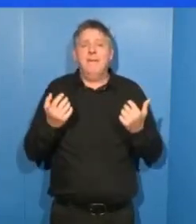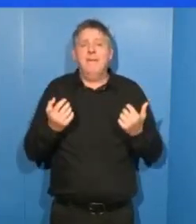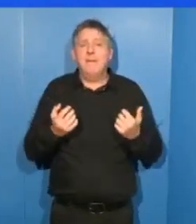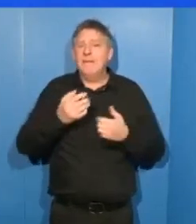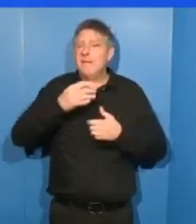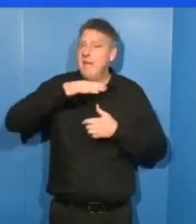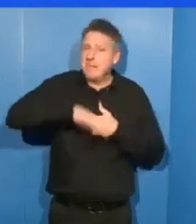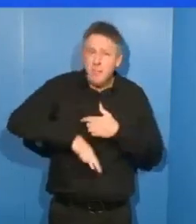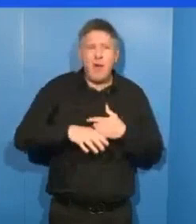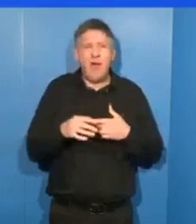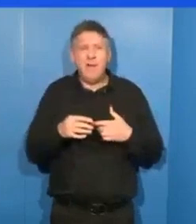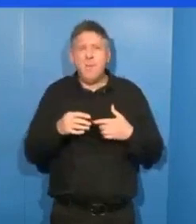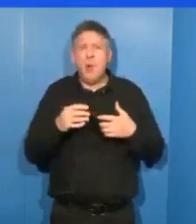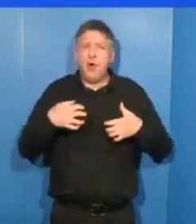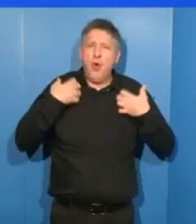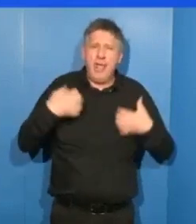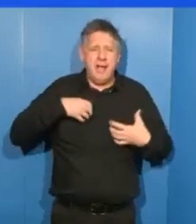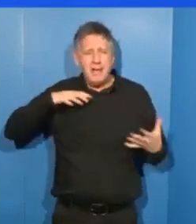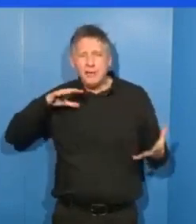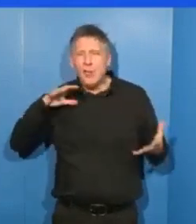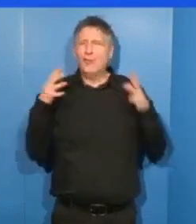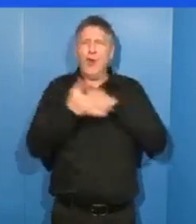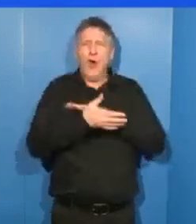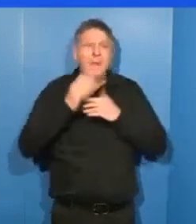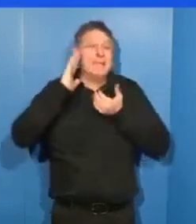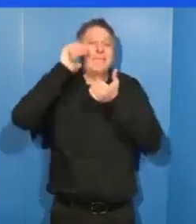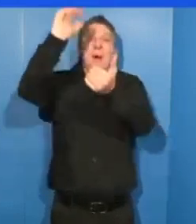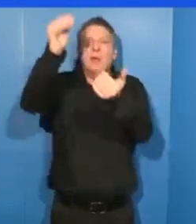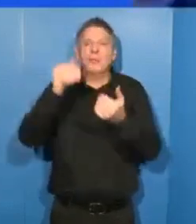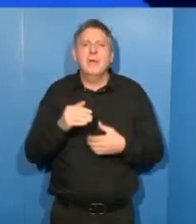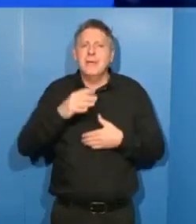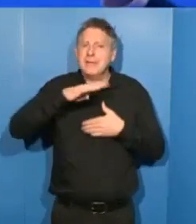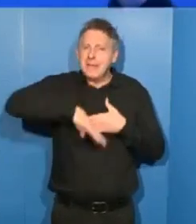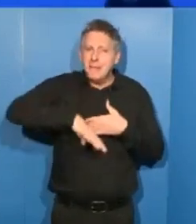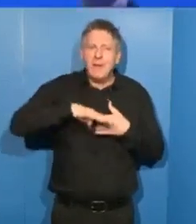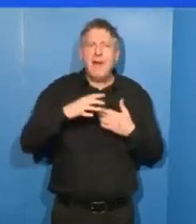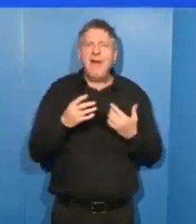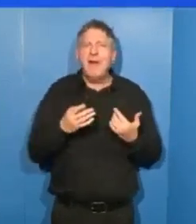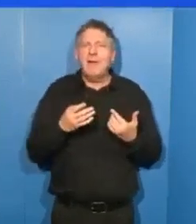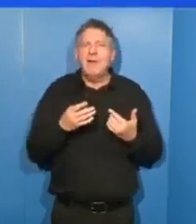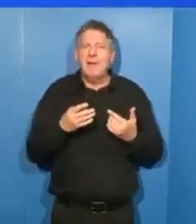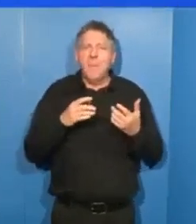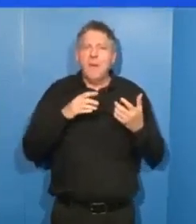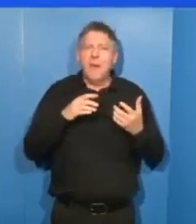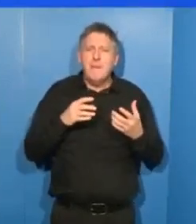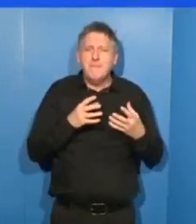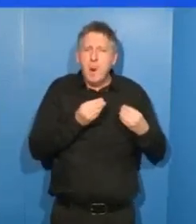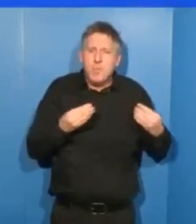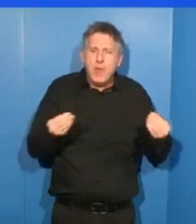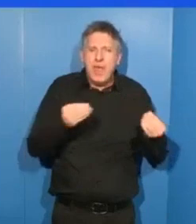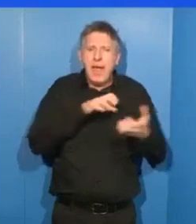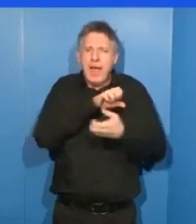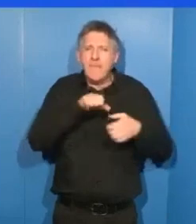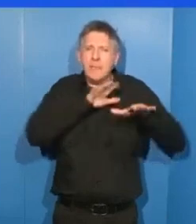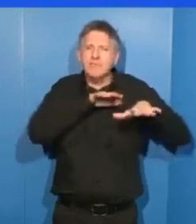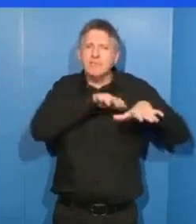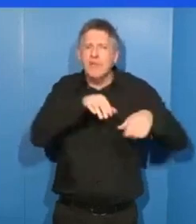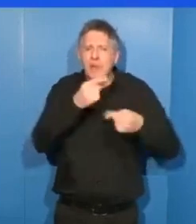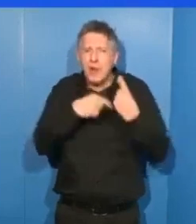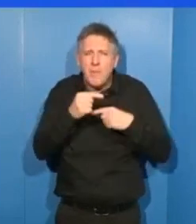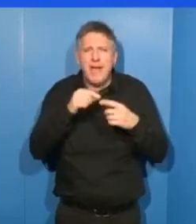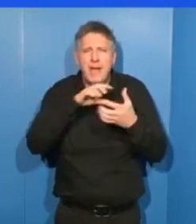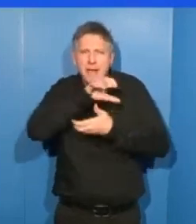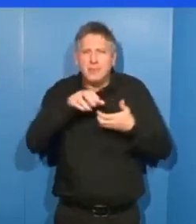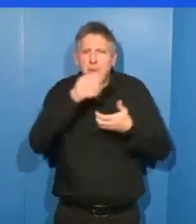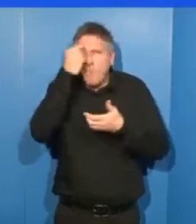pour transformer la colère en espérance. Nous avons quatre mois pour transformer cette révolte populaire en une révolution du bon sens.